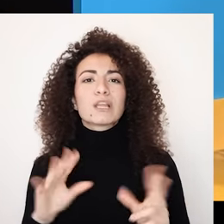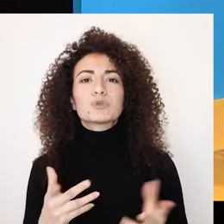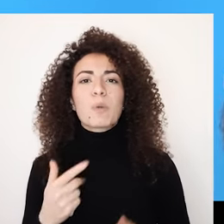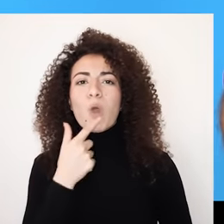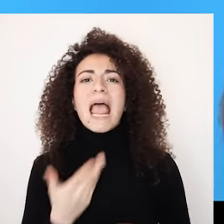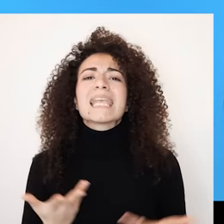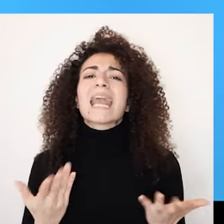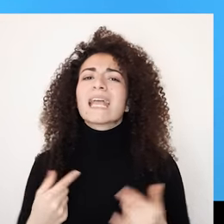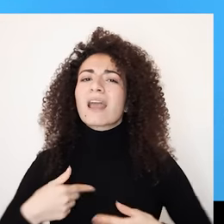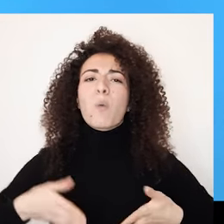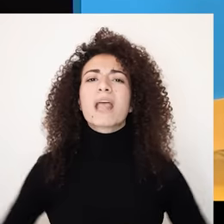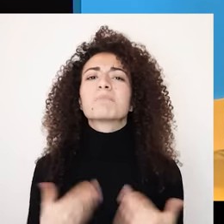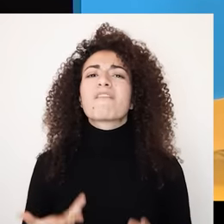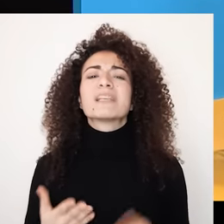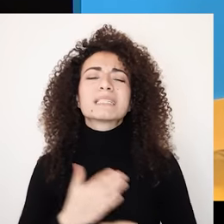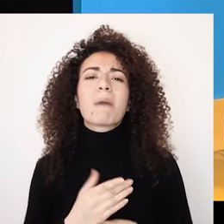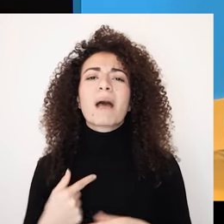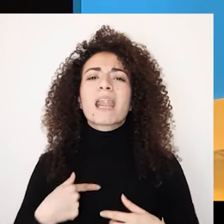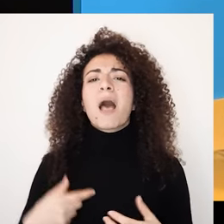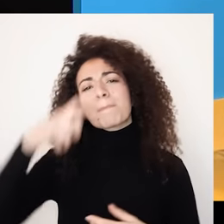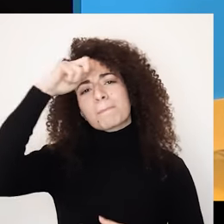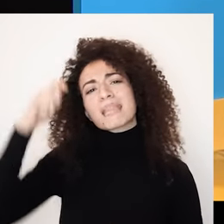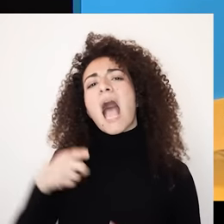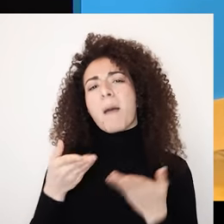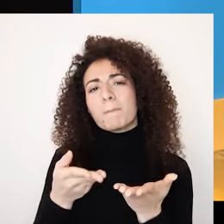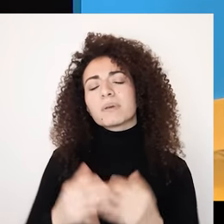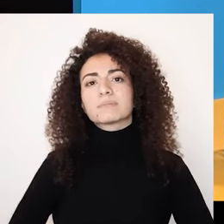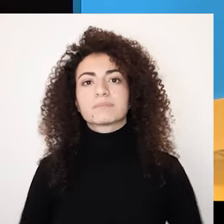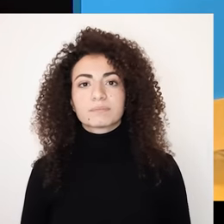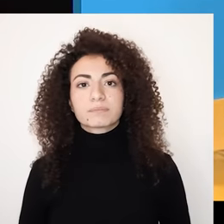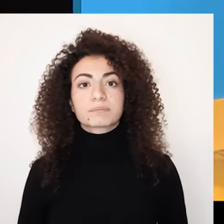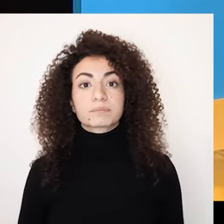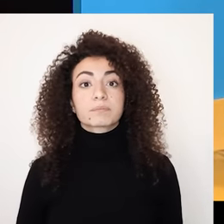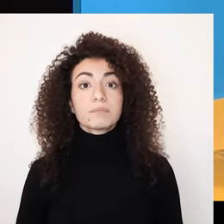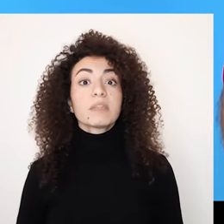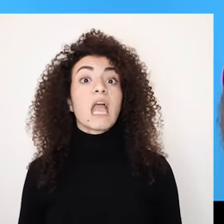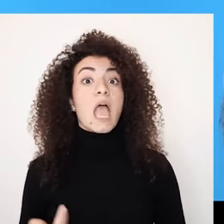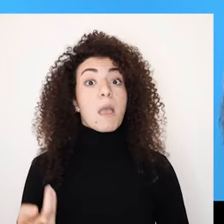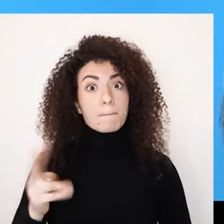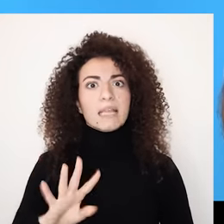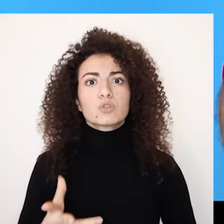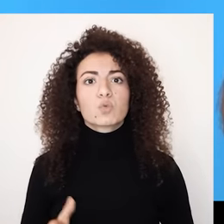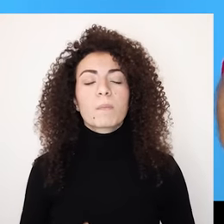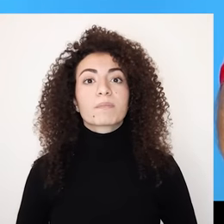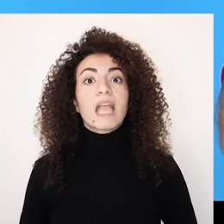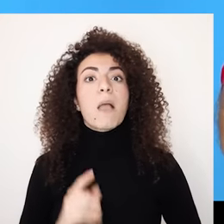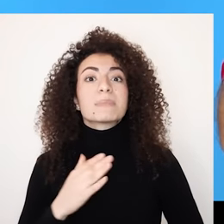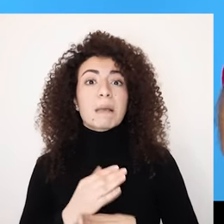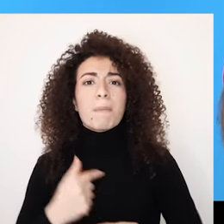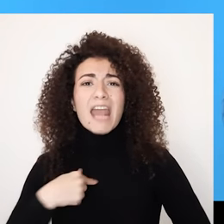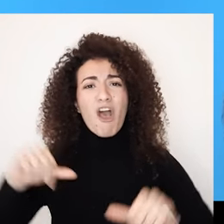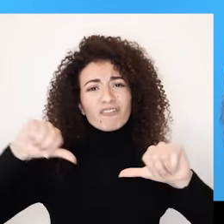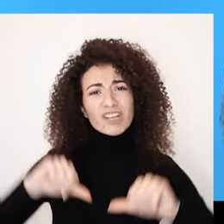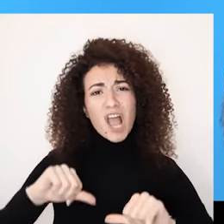عليك شعور بالذنب أي أن نجعل آخر مسؤول عن ما نشعر به مثلاً بسببي أو بسبب فشلي